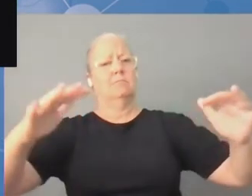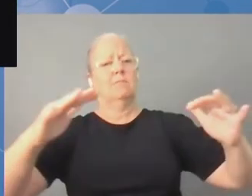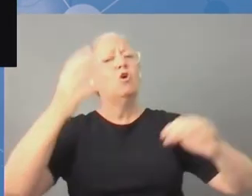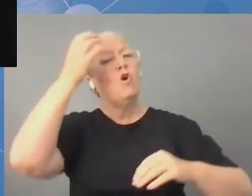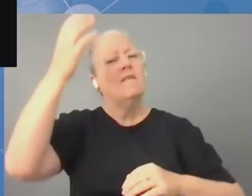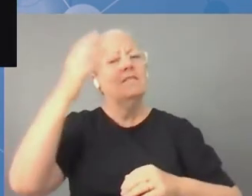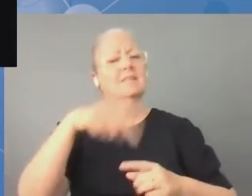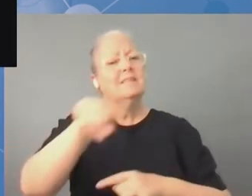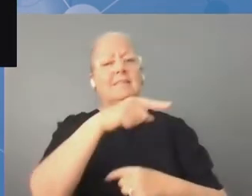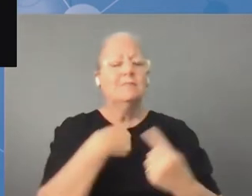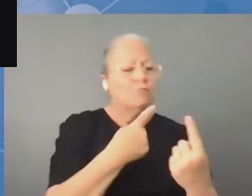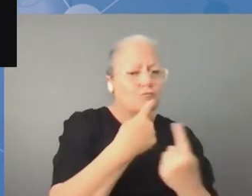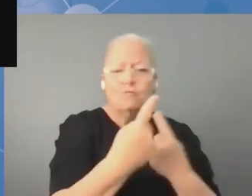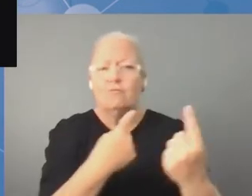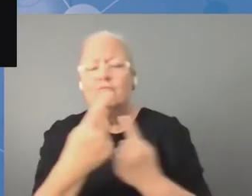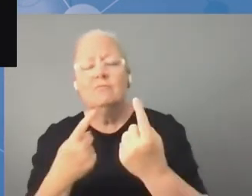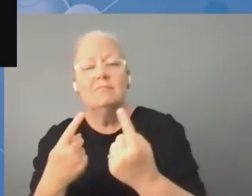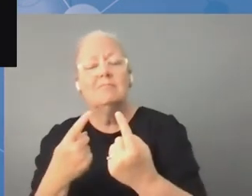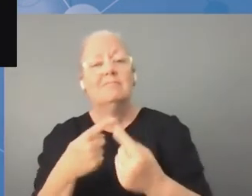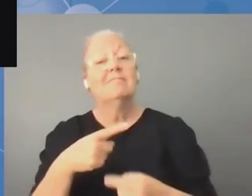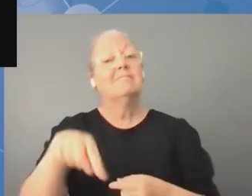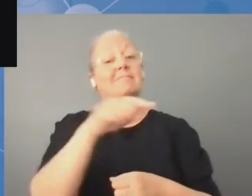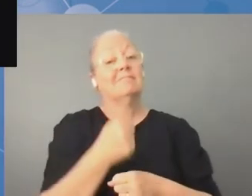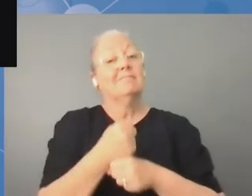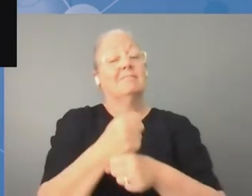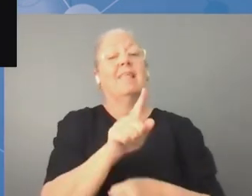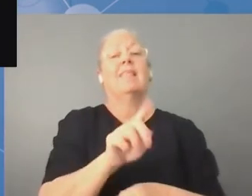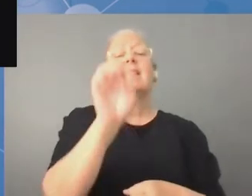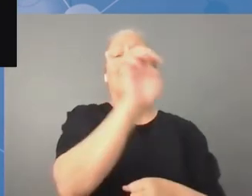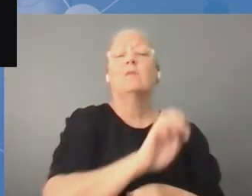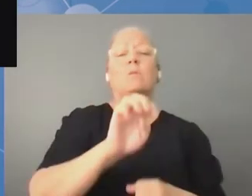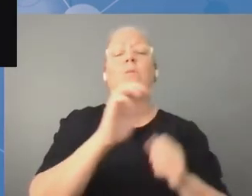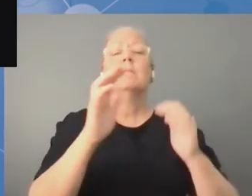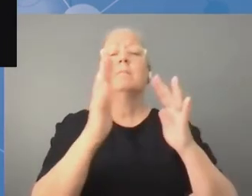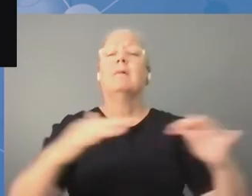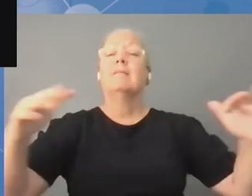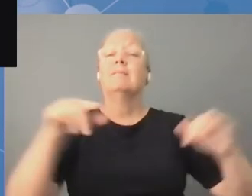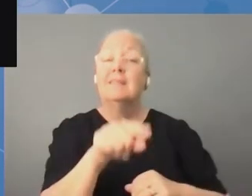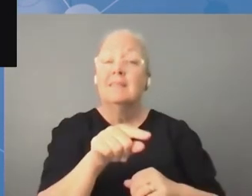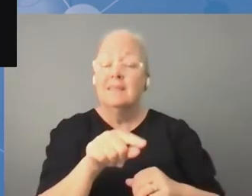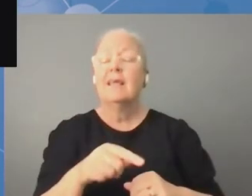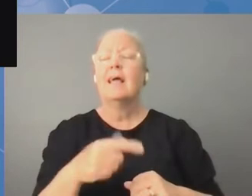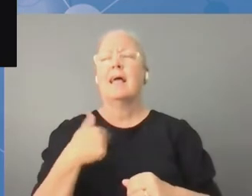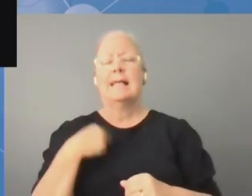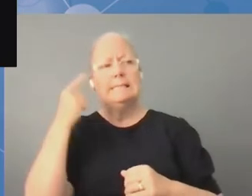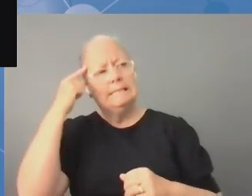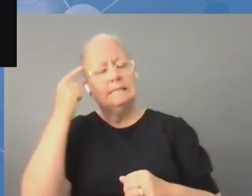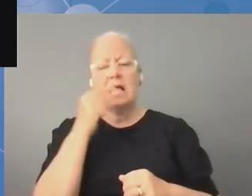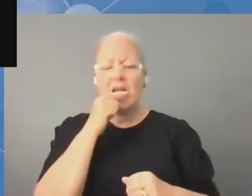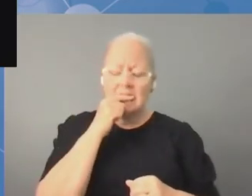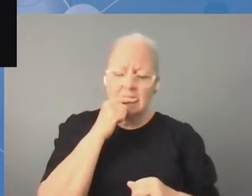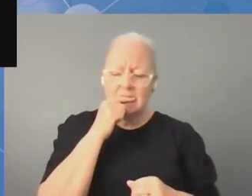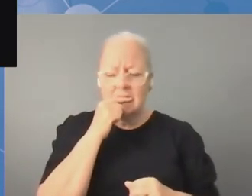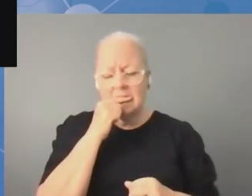uczestniczyliśmy w spotkaniu z parlamentarzystami, w tym również z europarlamentarzystami. I podczas tego spotkania